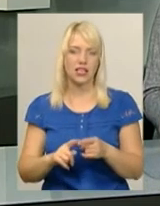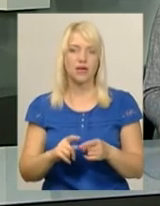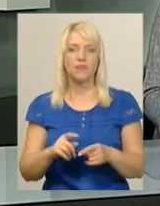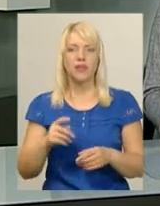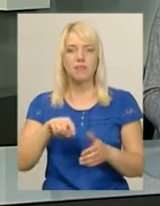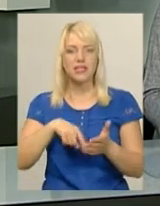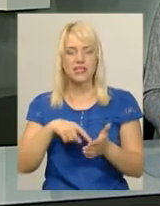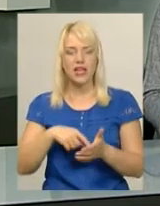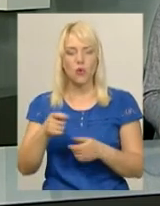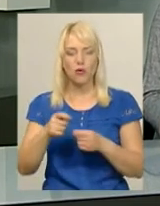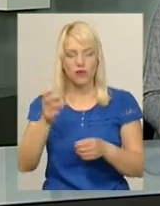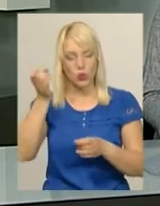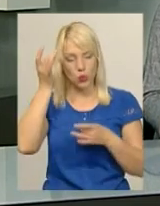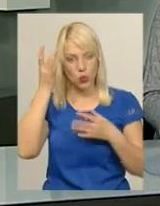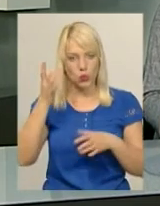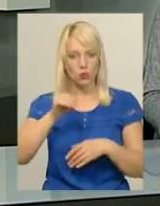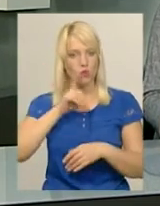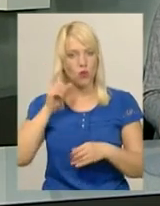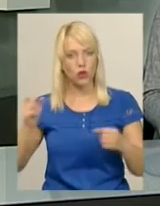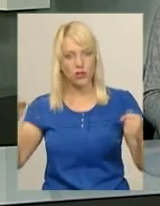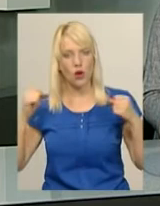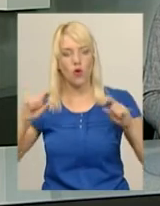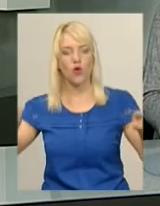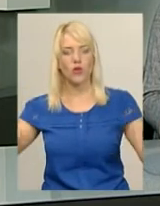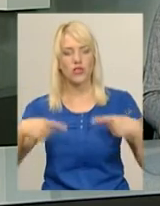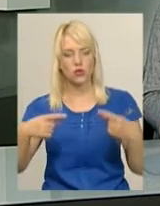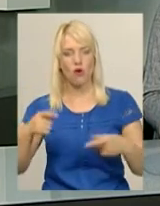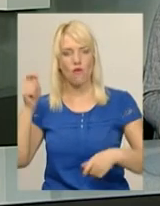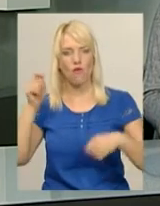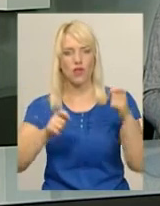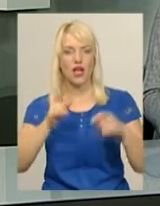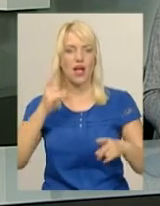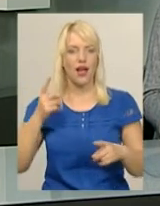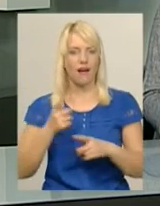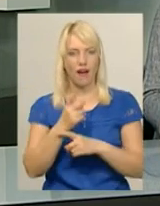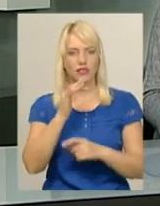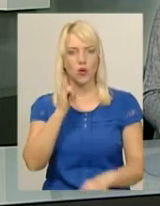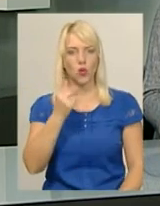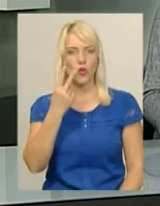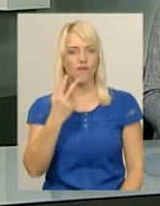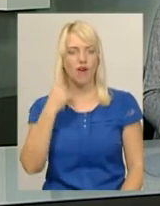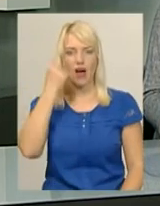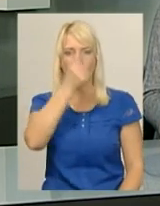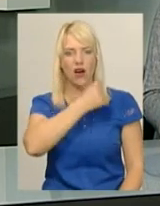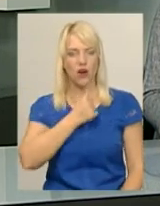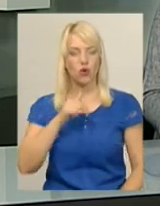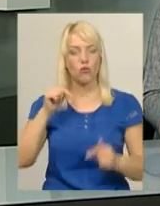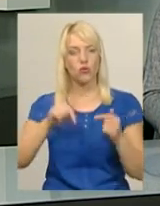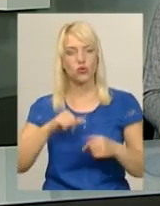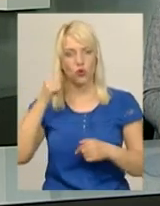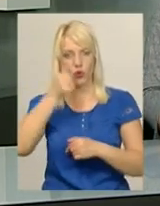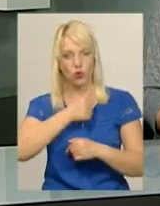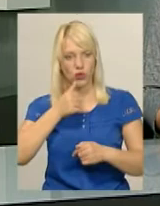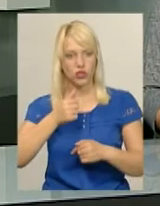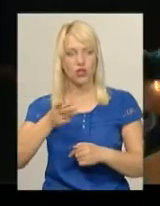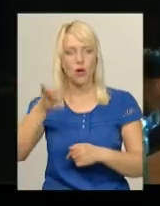Міське управління культури, молоді та спорту організовує фестиваль раз на два роки. Про особливості цьогорічного «Проскурі-фесту» далі.